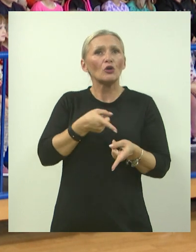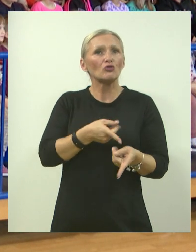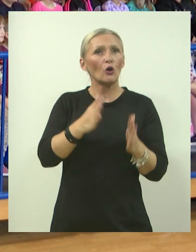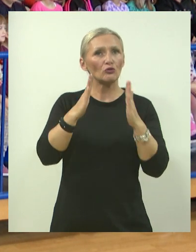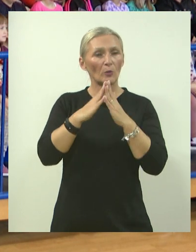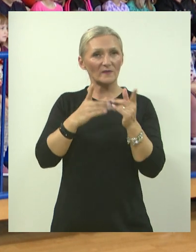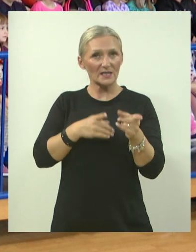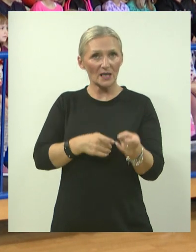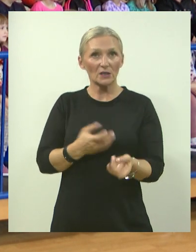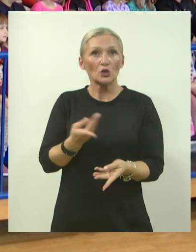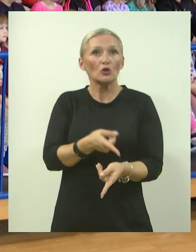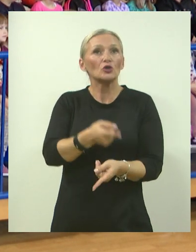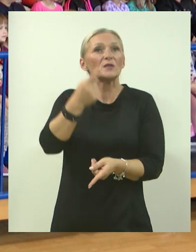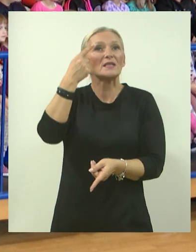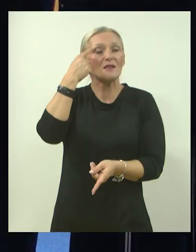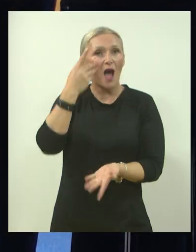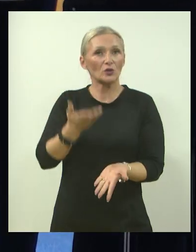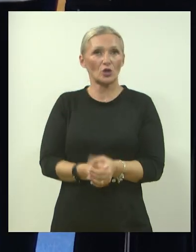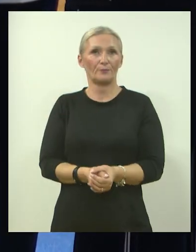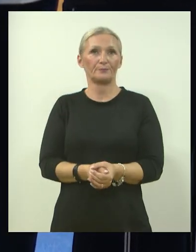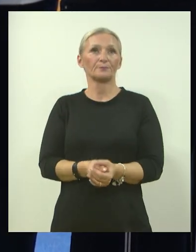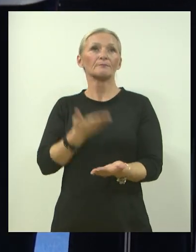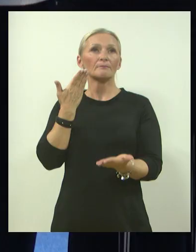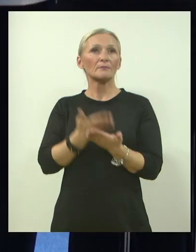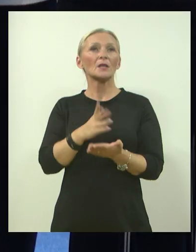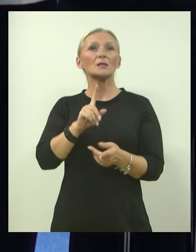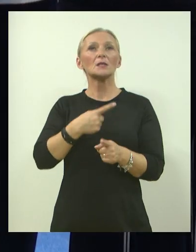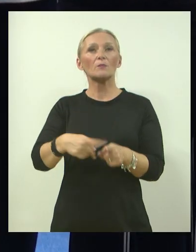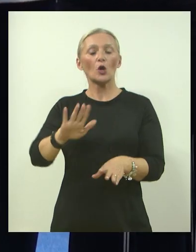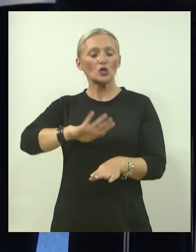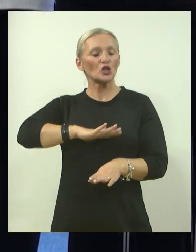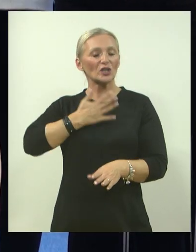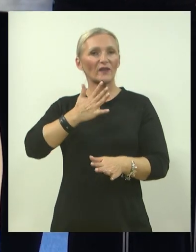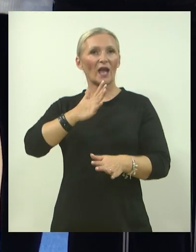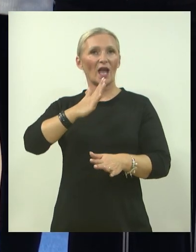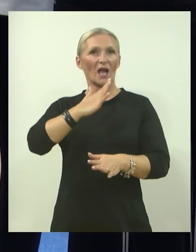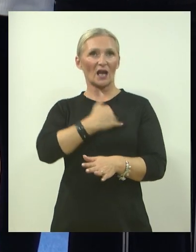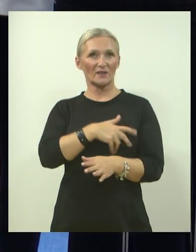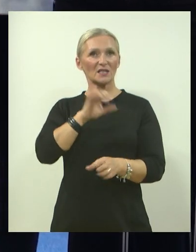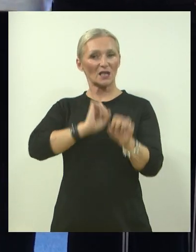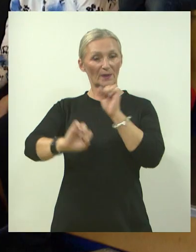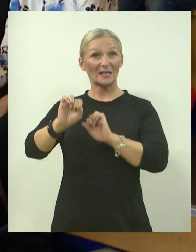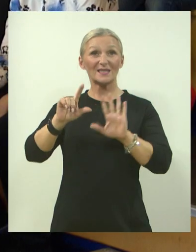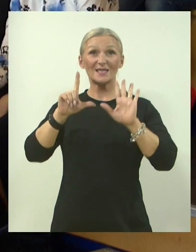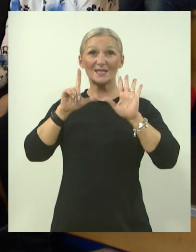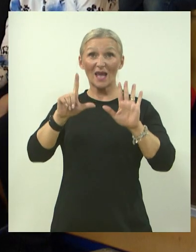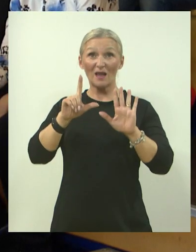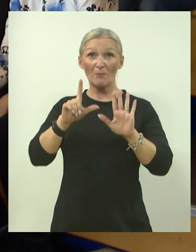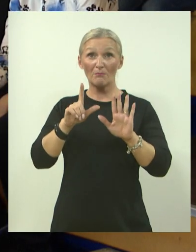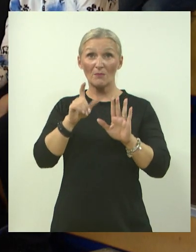i što znači. Upravo zbog žrtve hrvatskih branitelja sedam polaznika